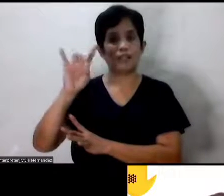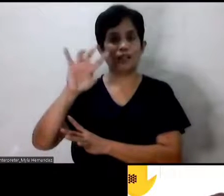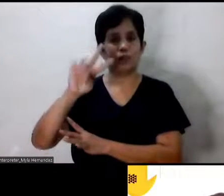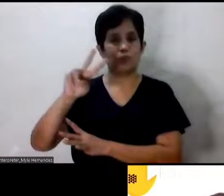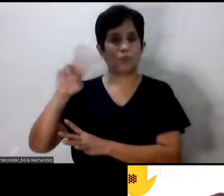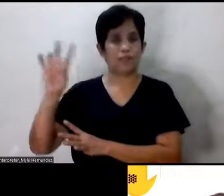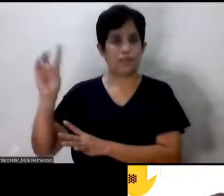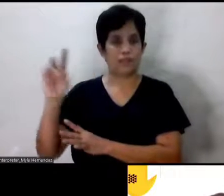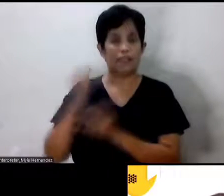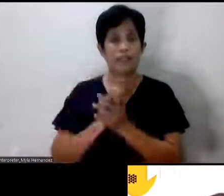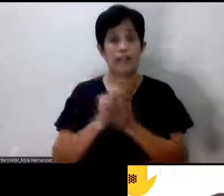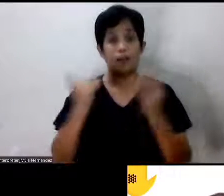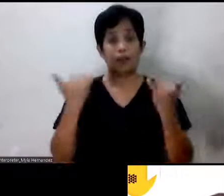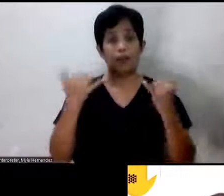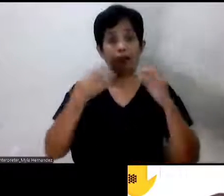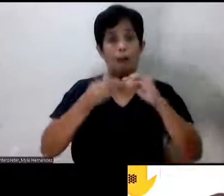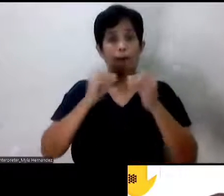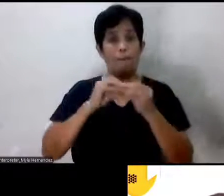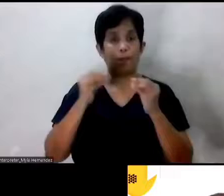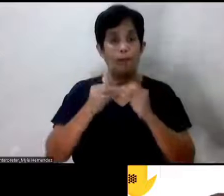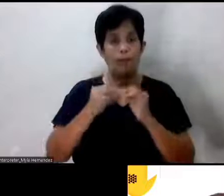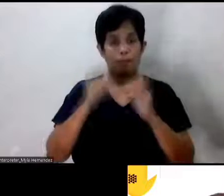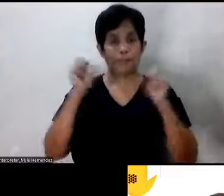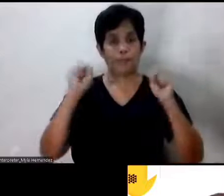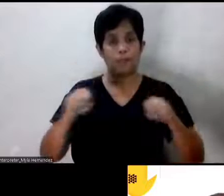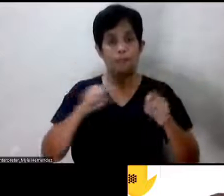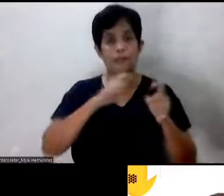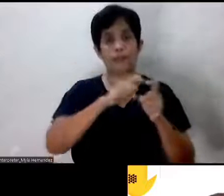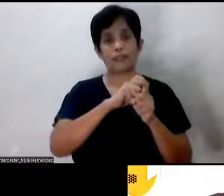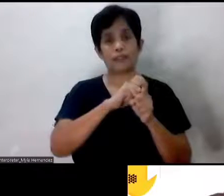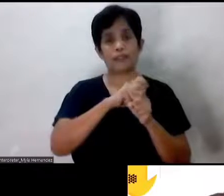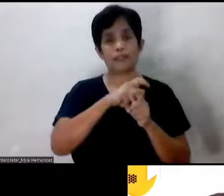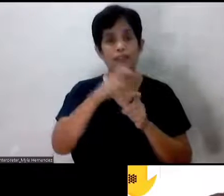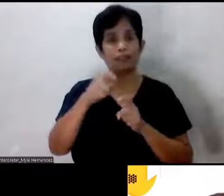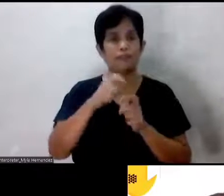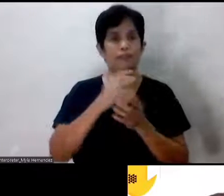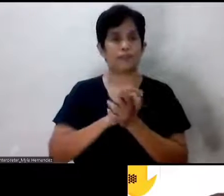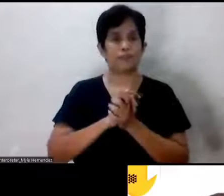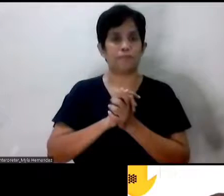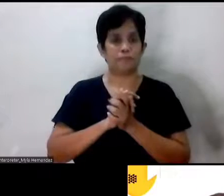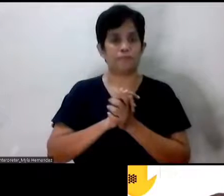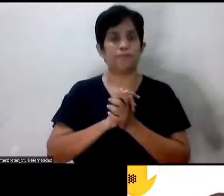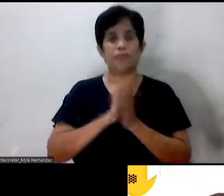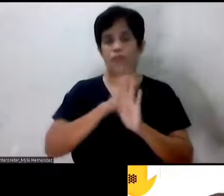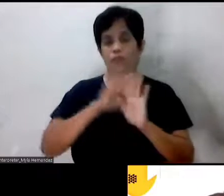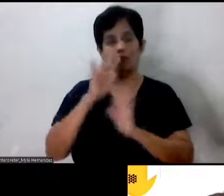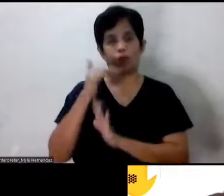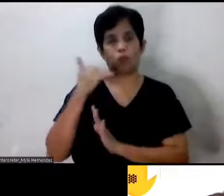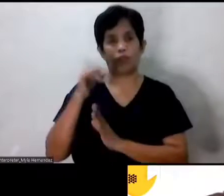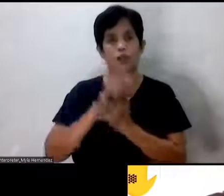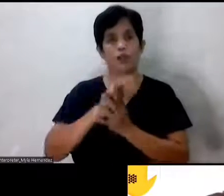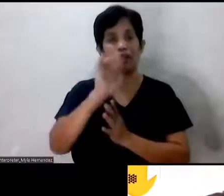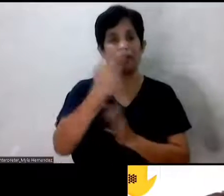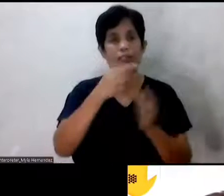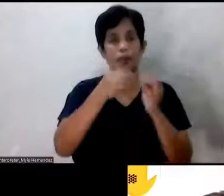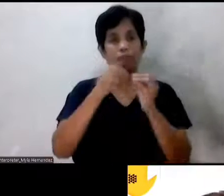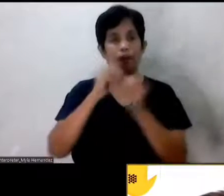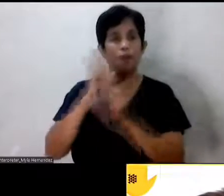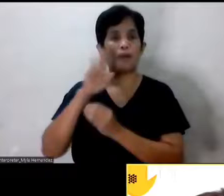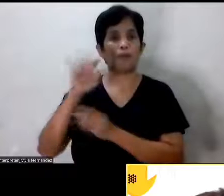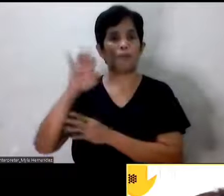dito po, habang tayo nag-uusap, pwede po kayong mag-text, pwede po kayong text lang po, wag kayong tatawag. Ang number po ay, Buddy Benson?